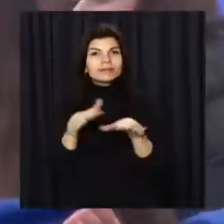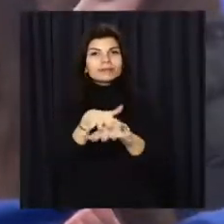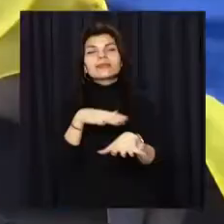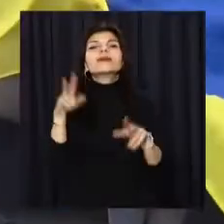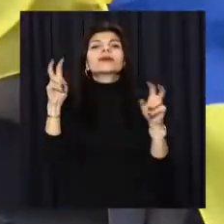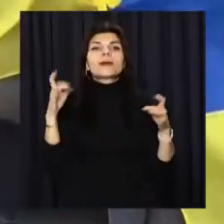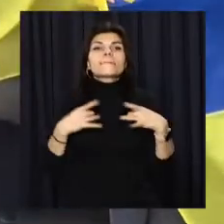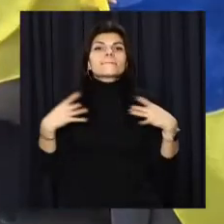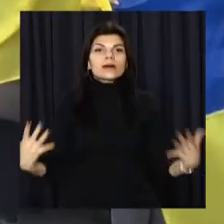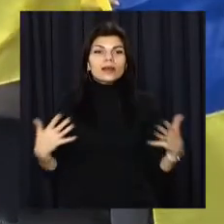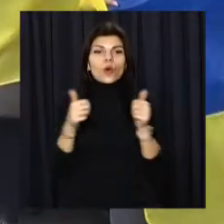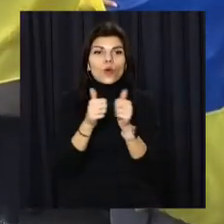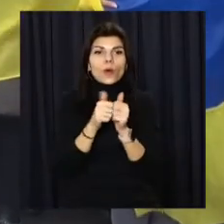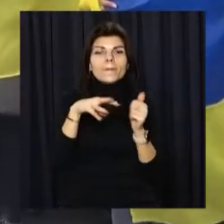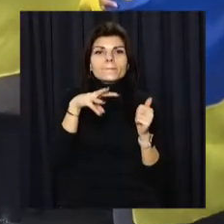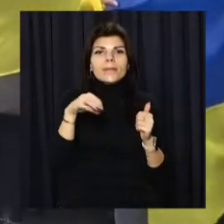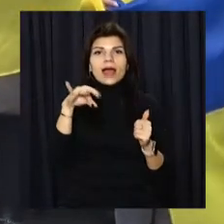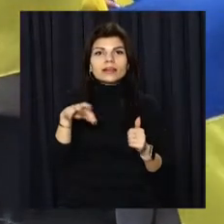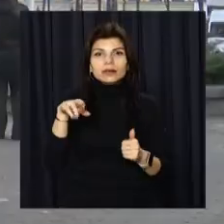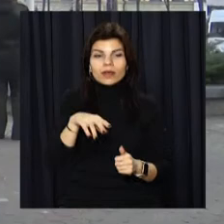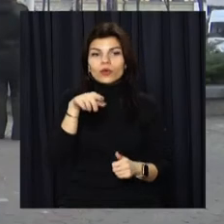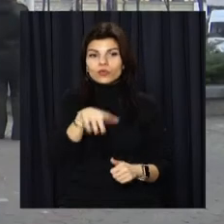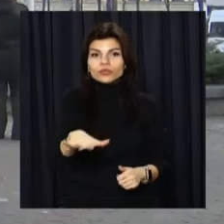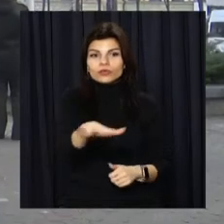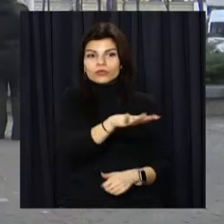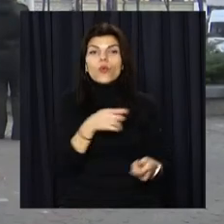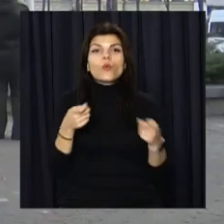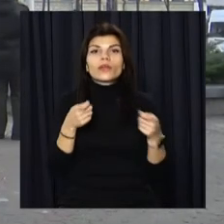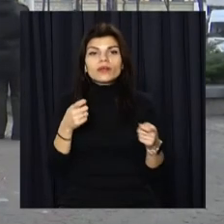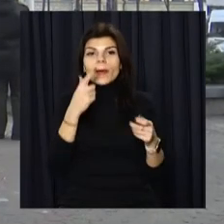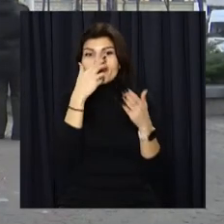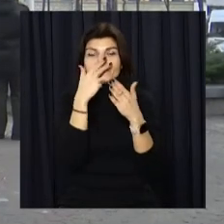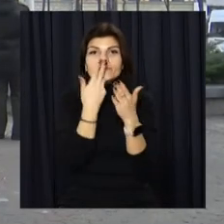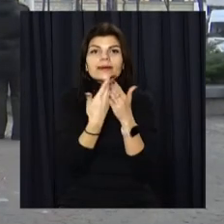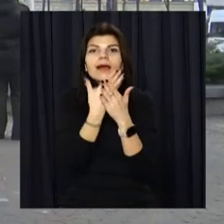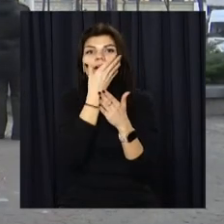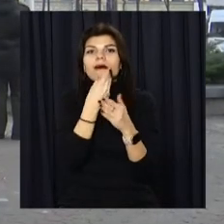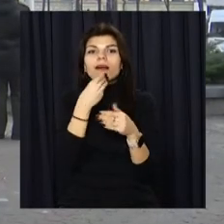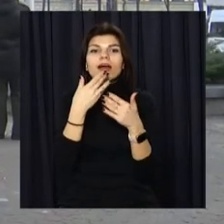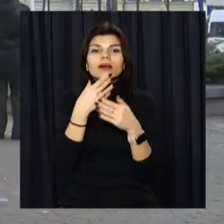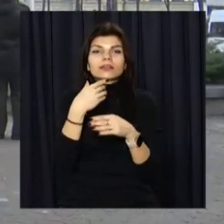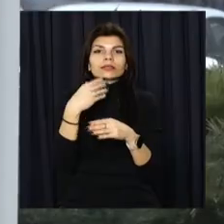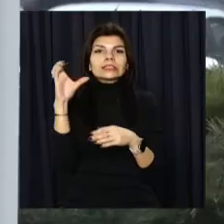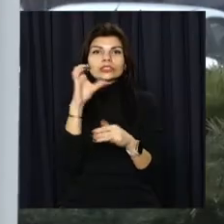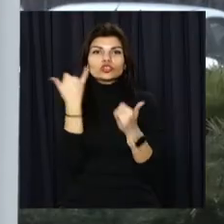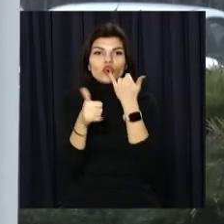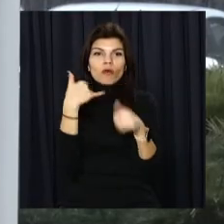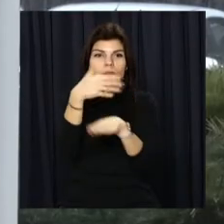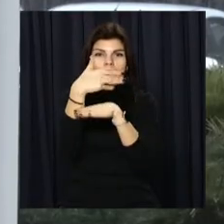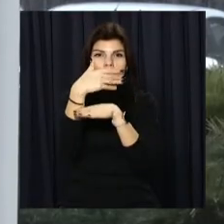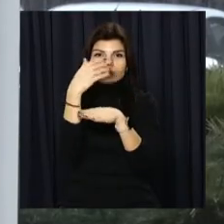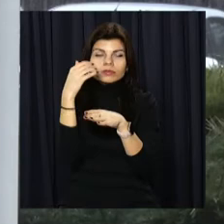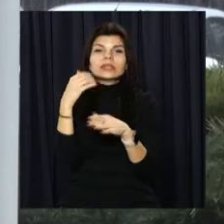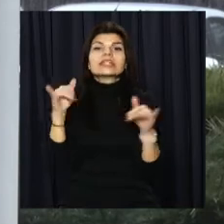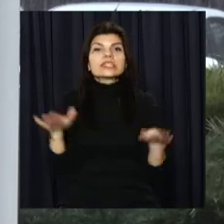єднання і коло мерії Дніпра. Тут фасад міського управління прикрасили трьома сотнями синьо-жовтих прапорів.